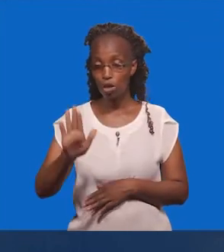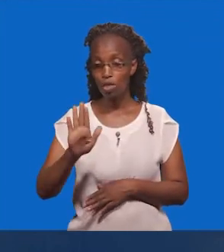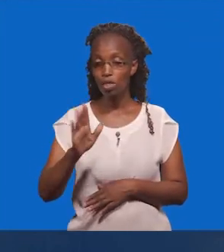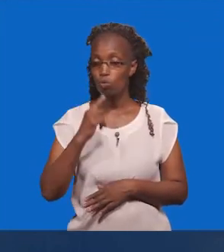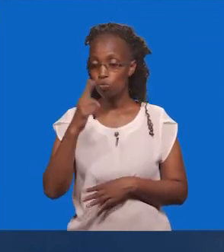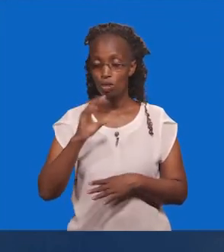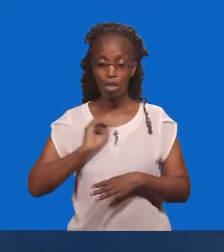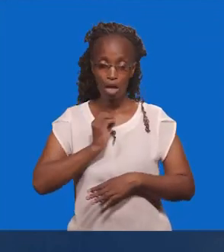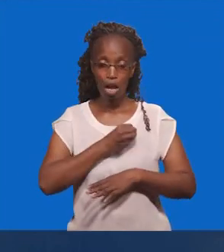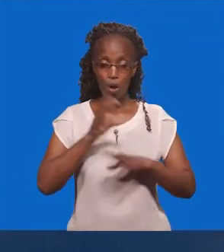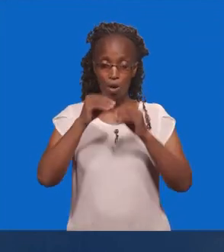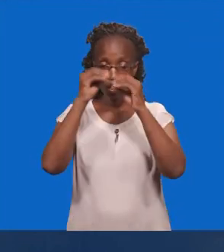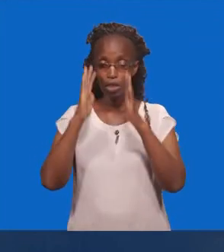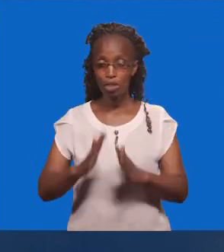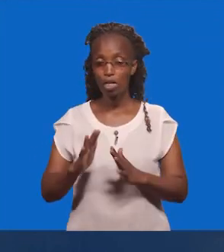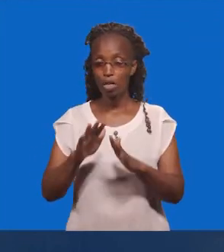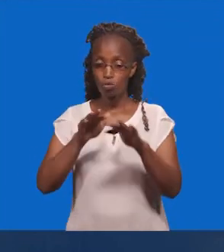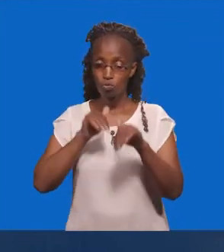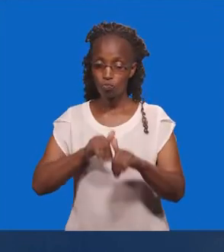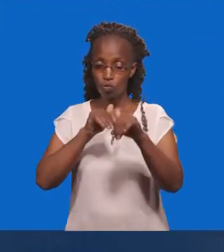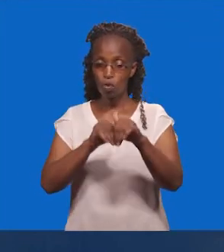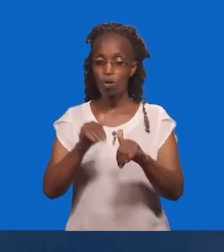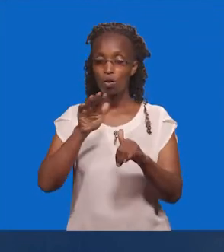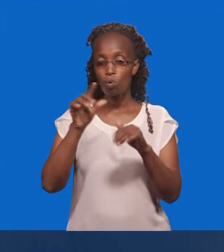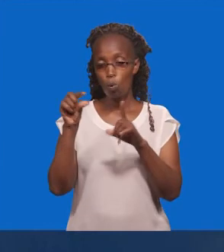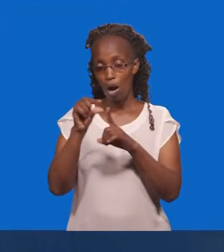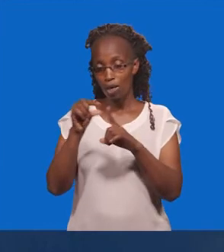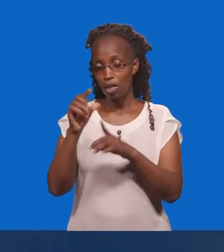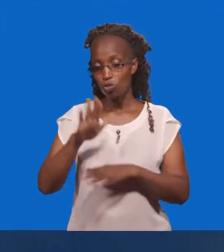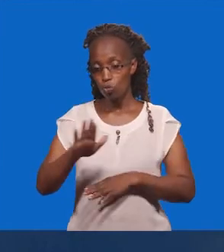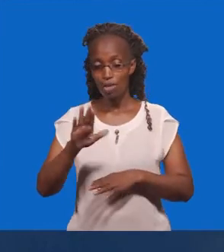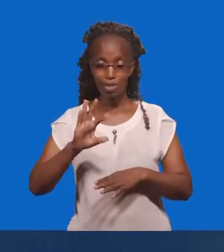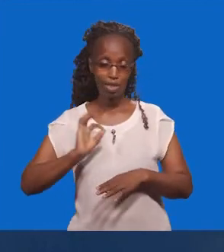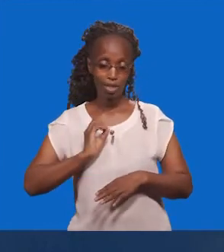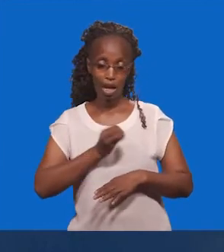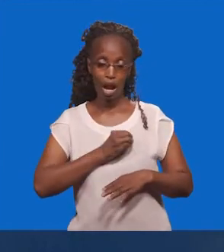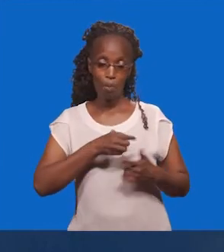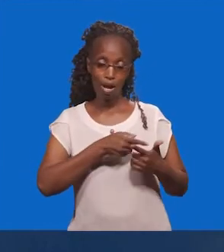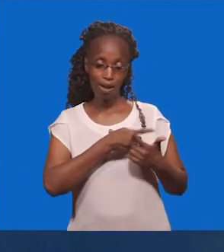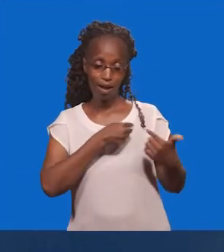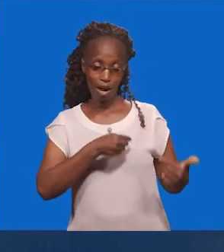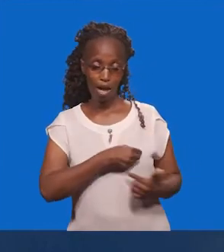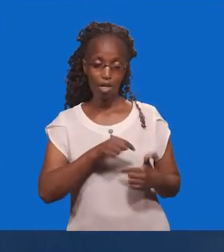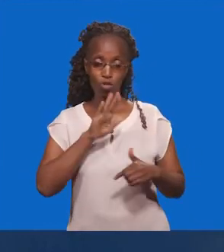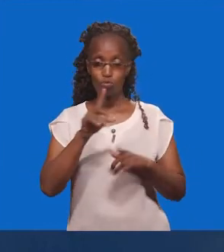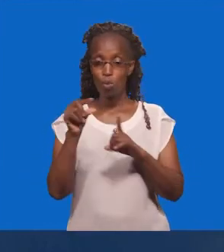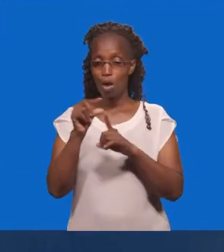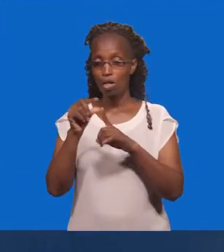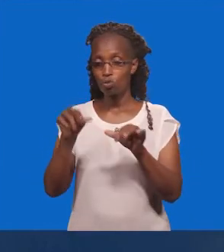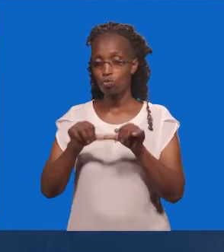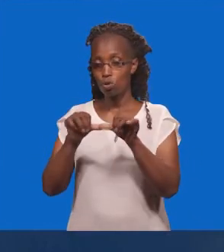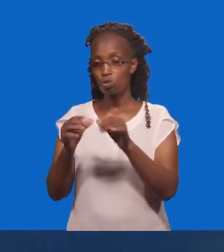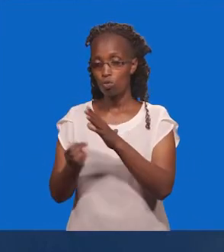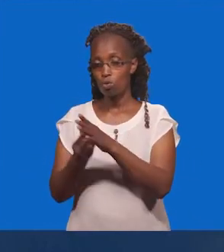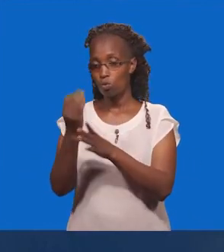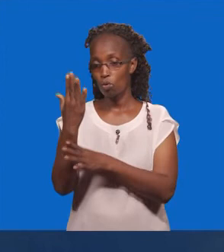Mwalimu Kuetu Akaweze Kutukulifuatilia Nenolako Ndani Amionyetu Na Nenolako Likaendele Nakuzama Tunda Ambayo